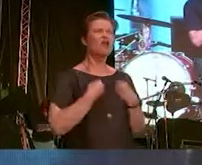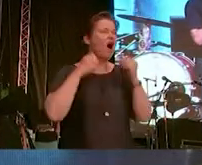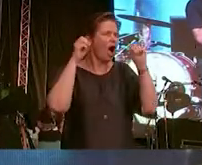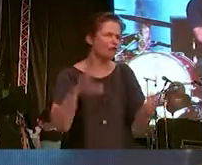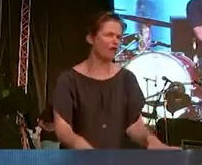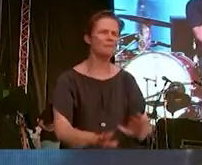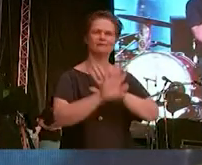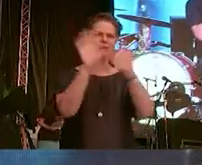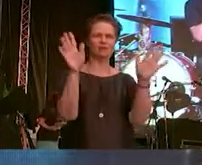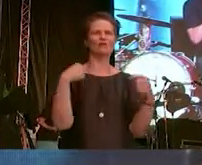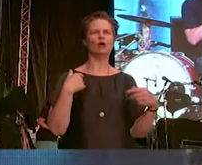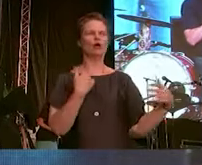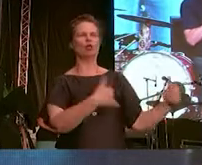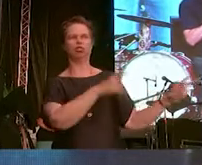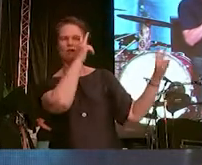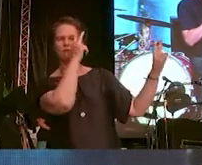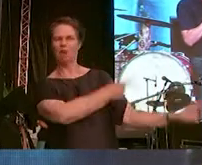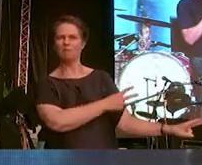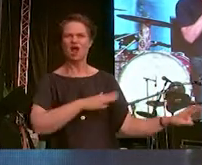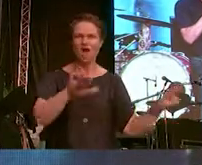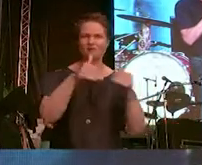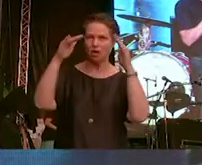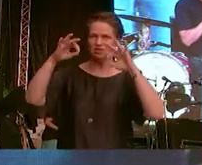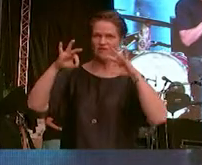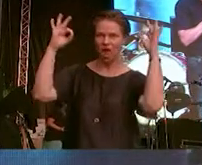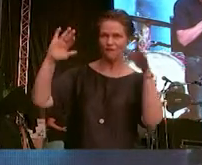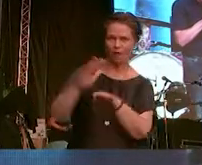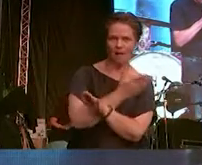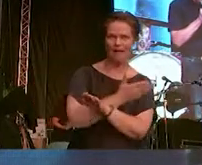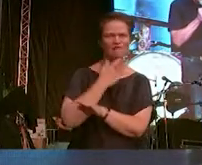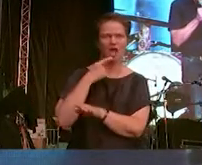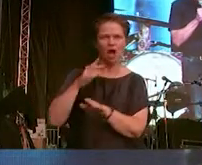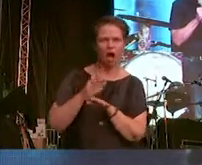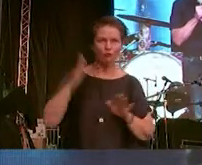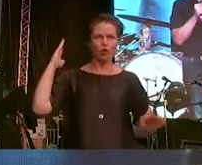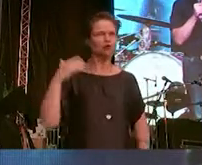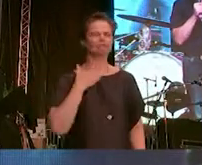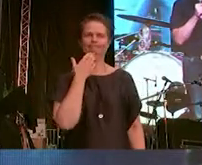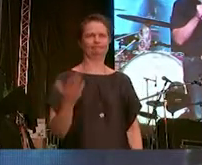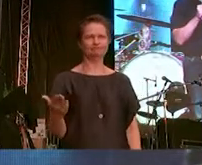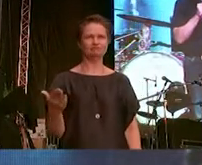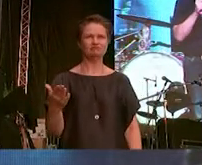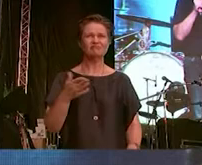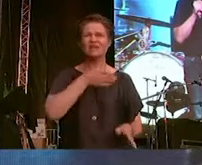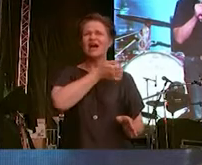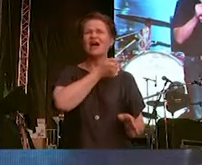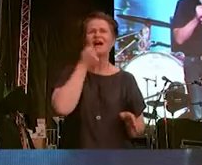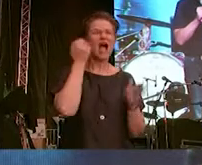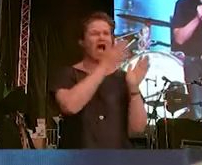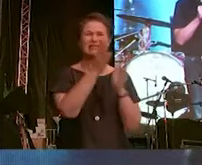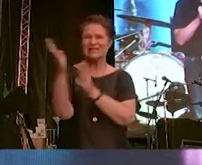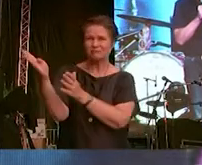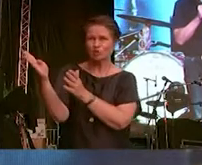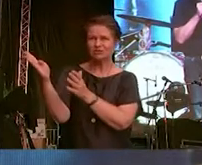nicht lockern lassen. Auch nach den Landtagswahlen. Wir dürfen dem Rassismus in uns selbst und in unserer Gesellschaft keinen